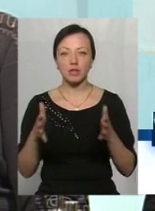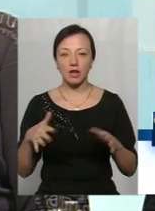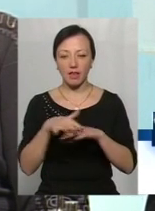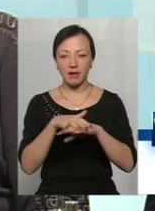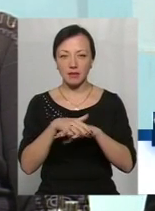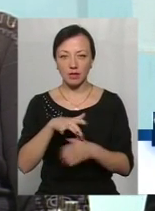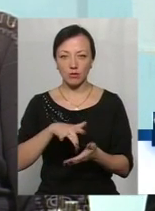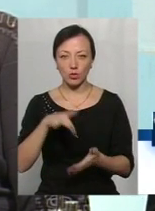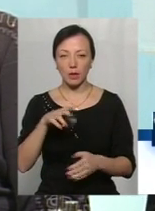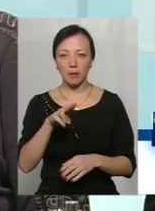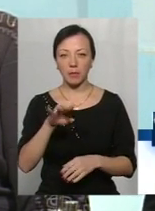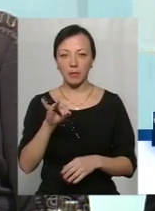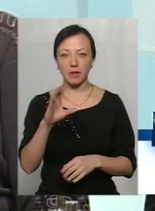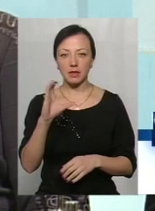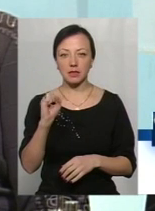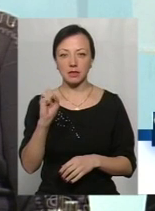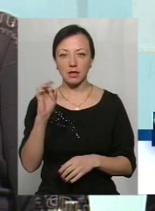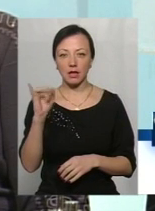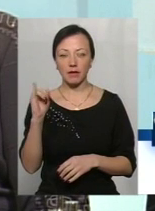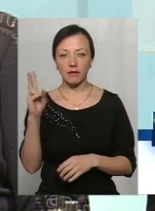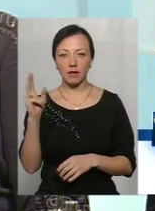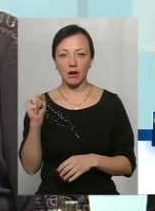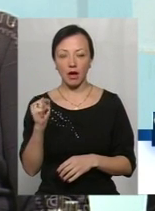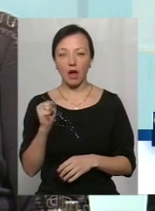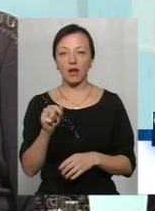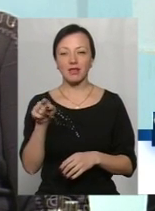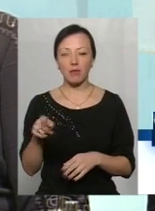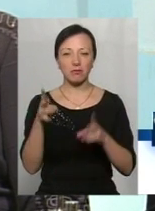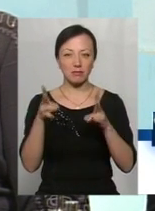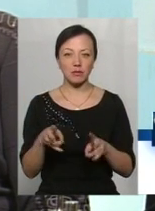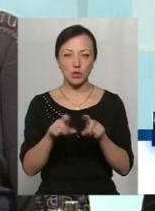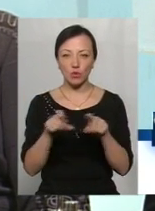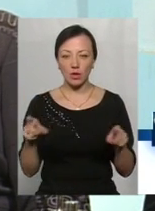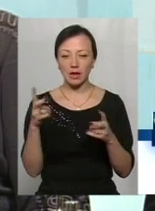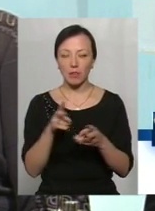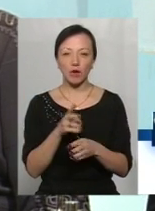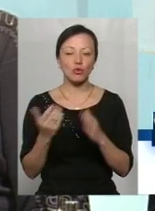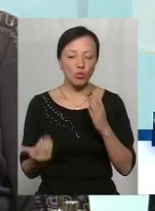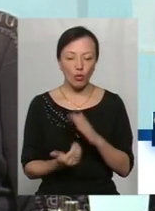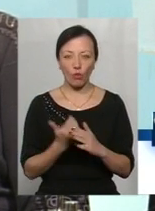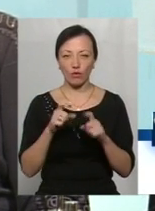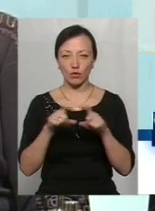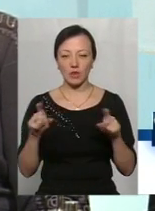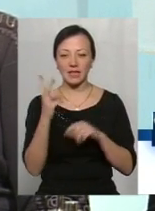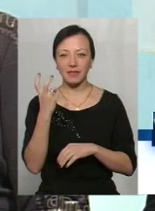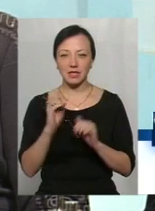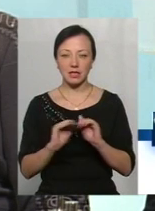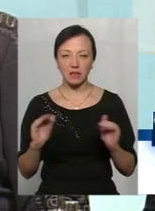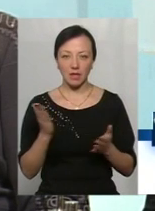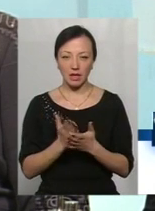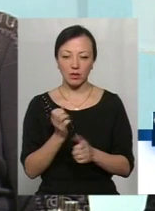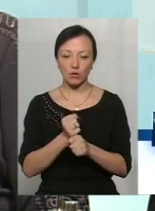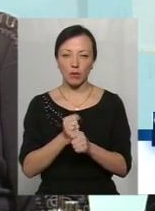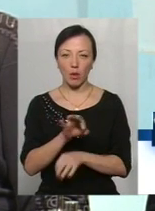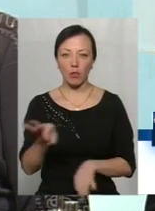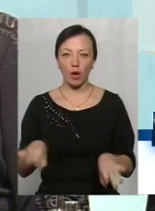там аварійна школа, нам необхідно побудувати з нуля школу. Там є до 200 учнів, і зараз ми розробляємо